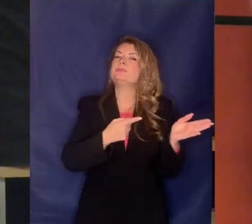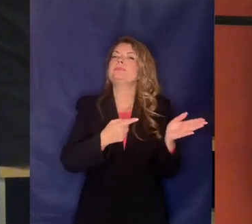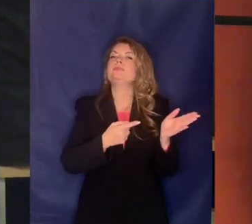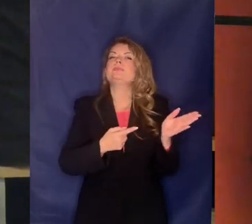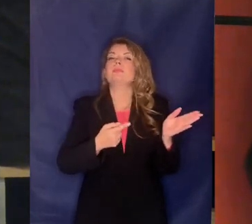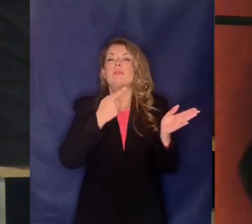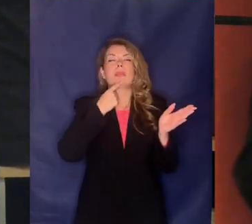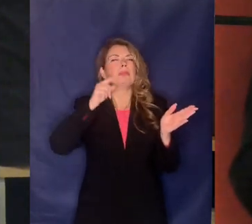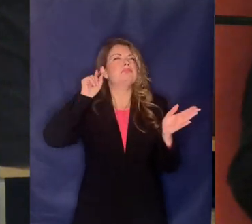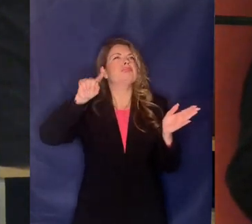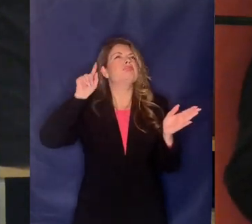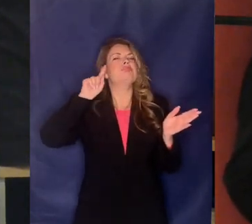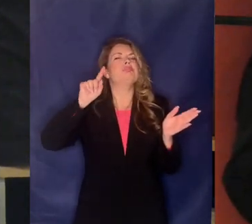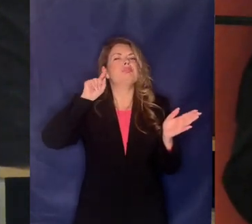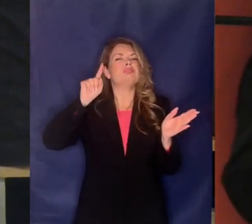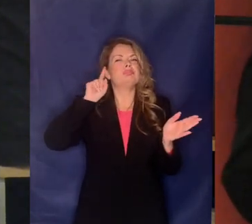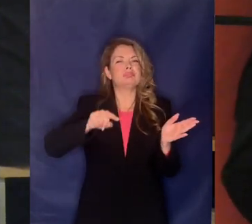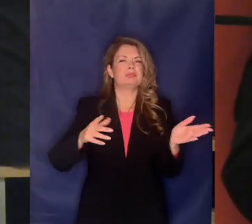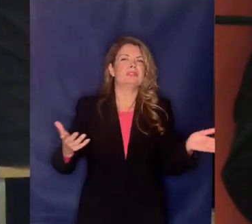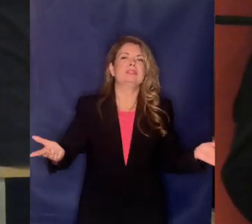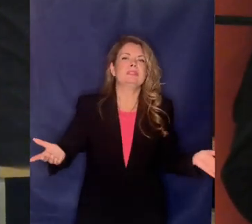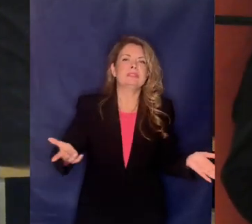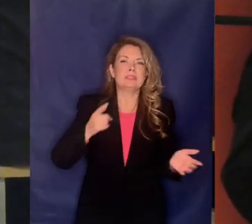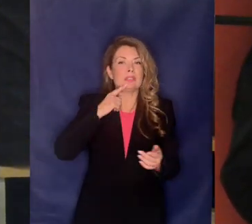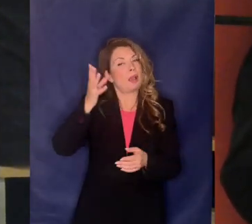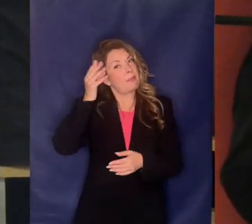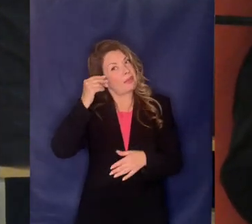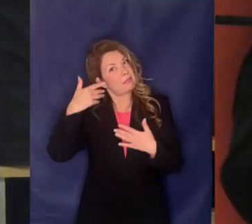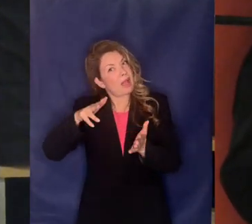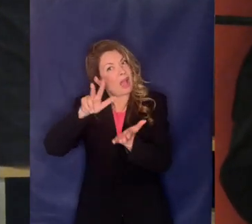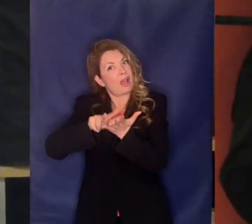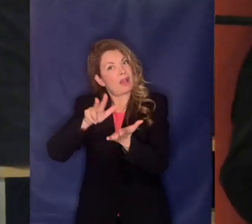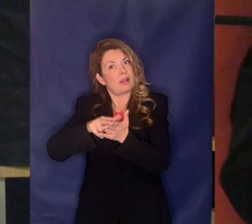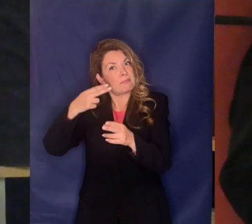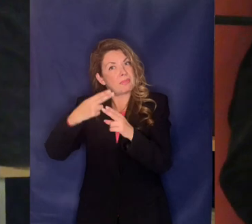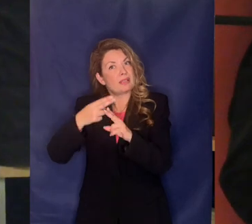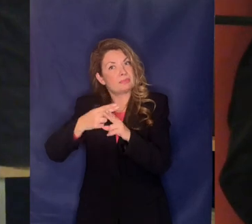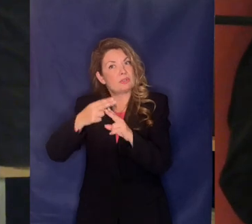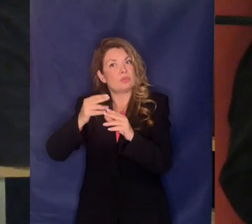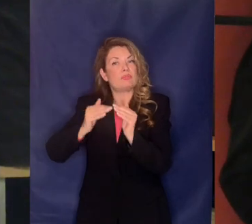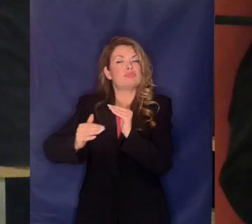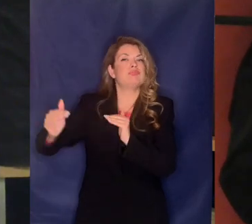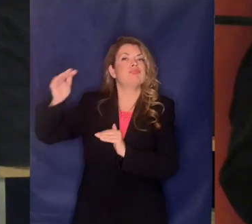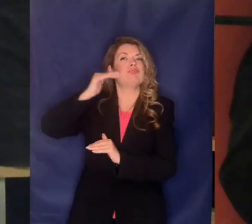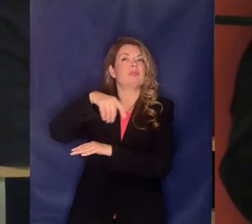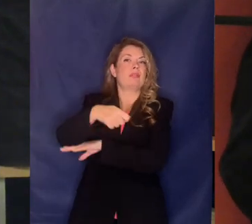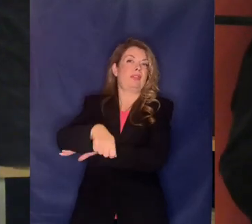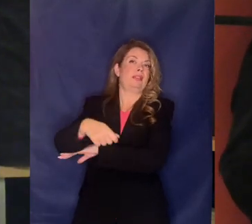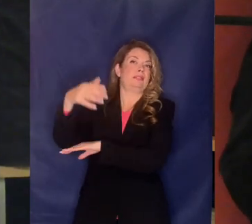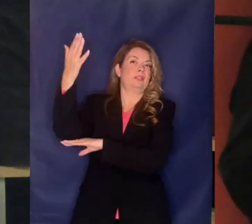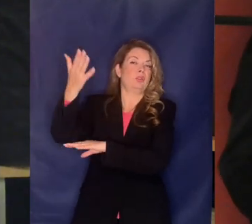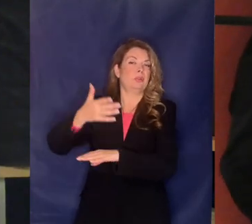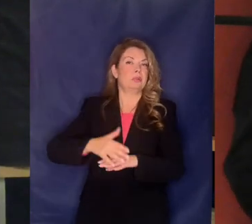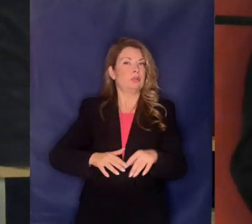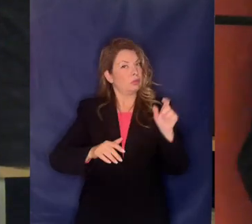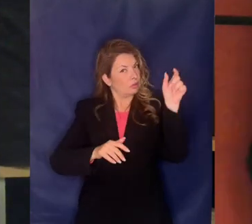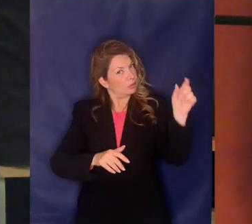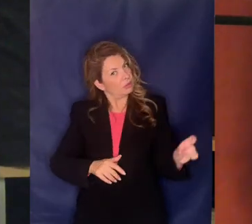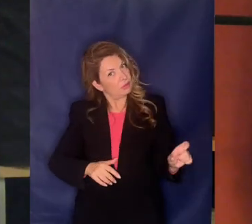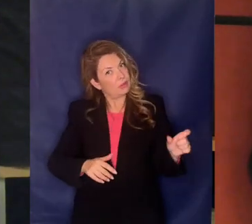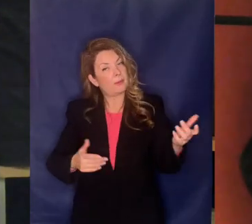υποβημάτων του στις αποφάσεις για τις οποίες ακούσαμε και μάλιστα ήρθε η αγαπητή Ματούλα να